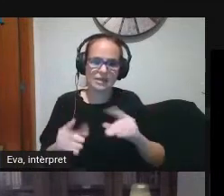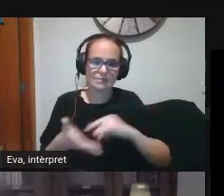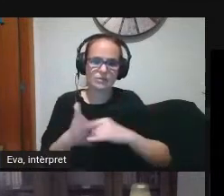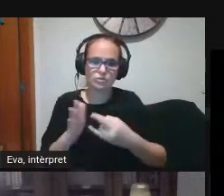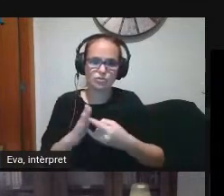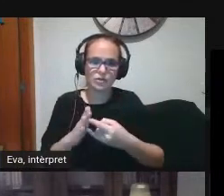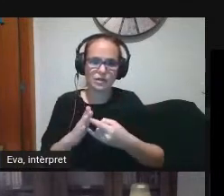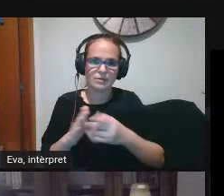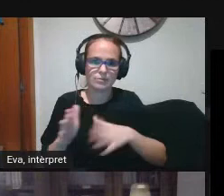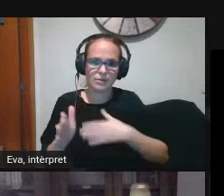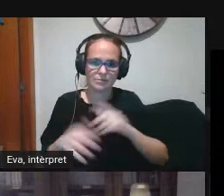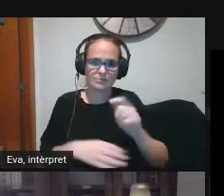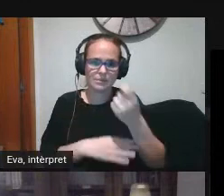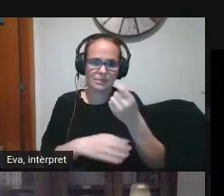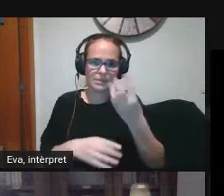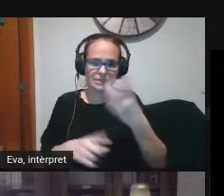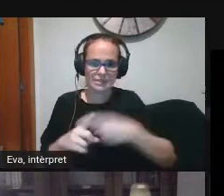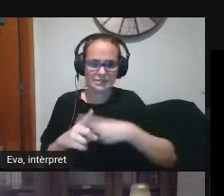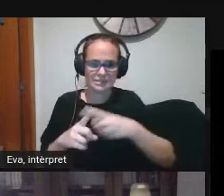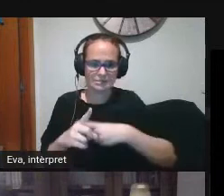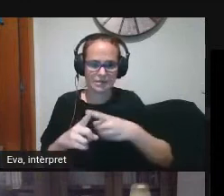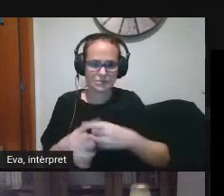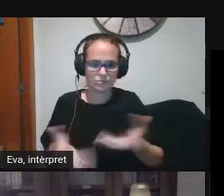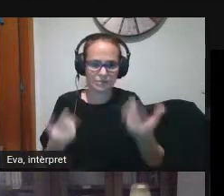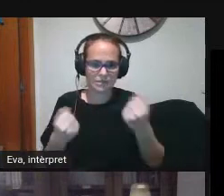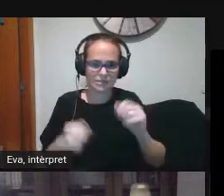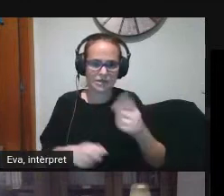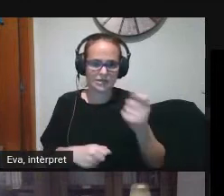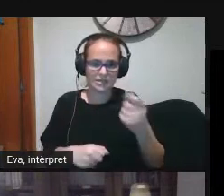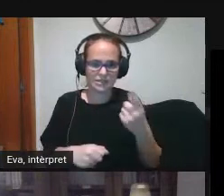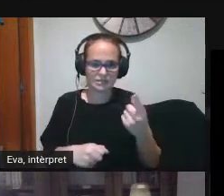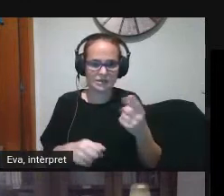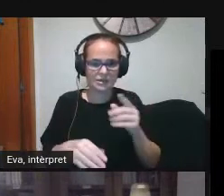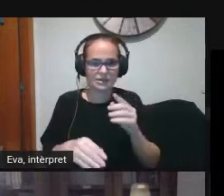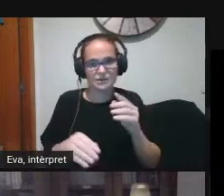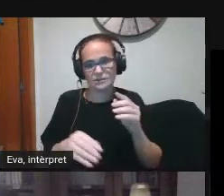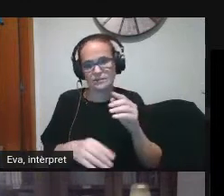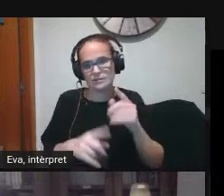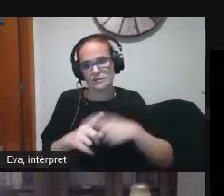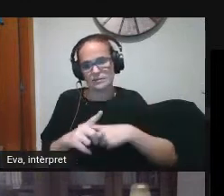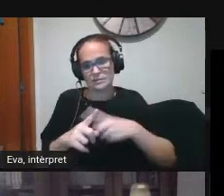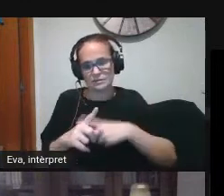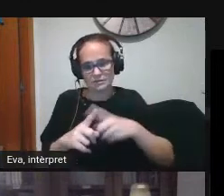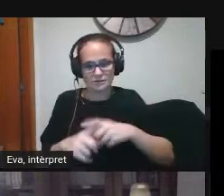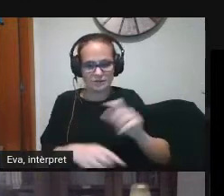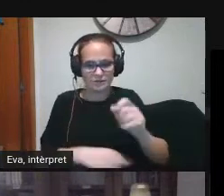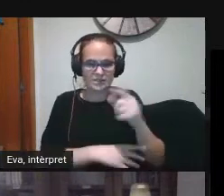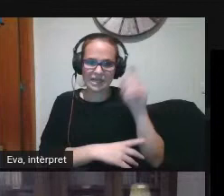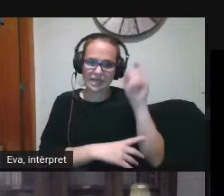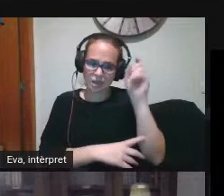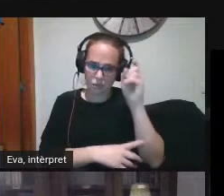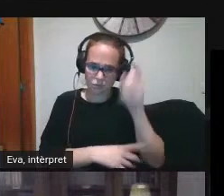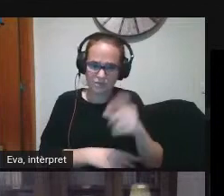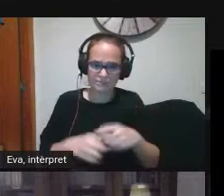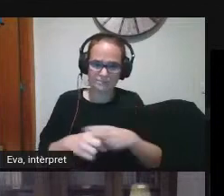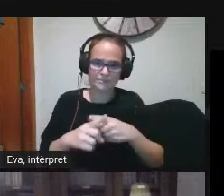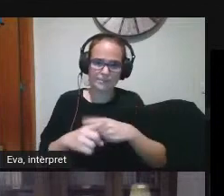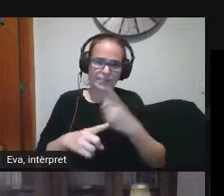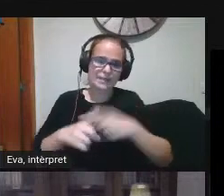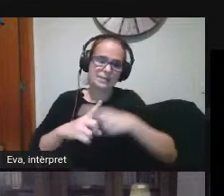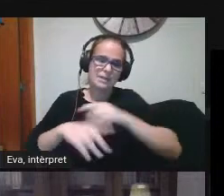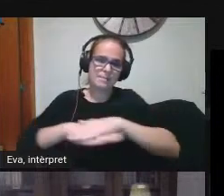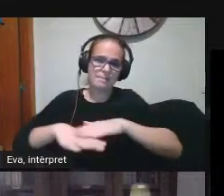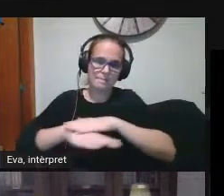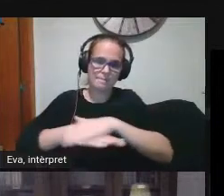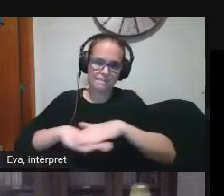competència digital d'ocent tindríem el nivell bàsic que seria la competència didàctica i metodològica de nivell